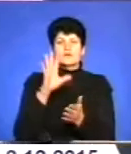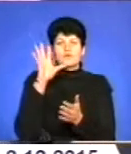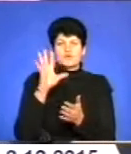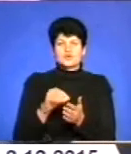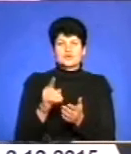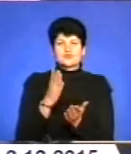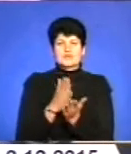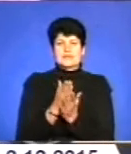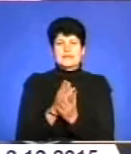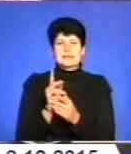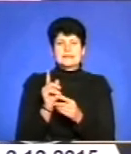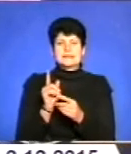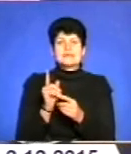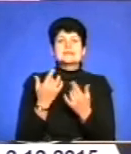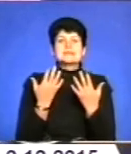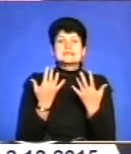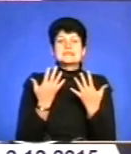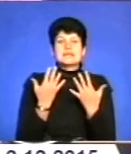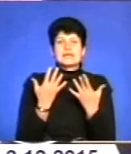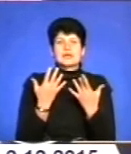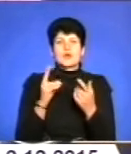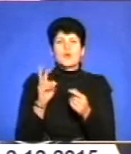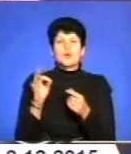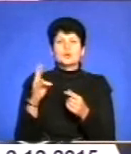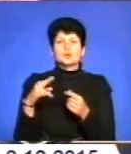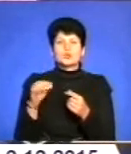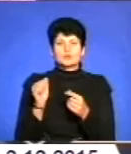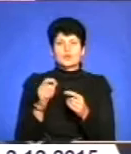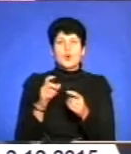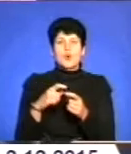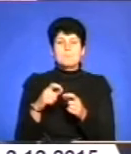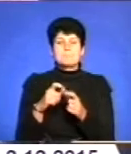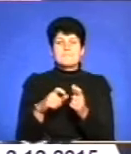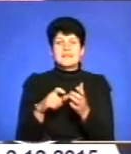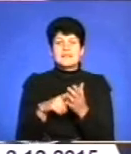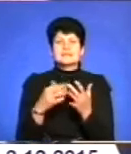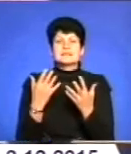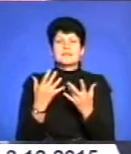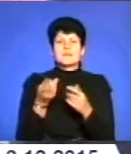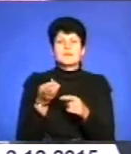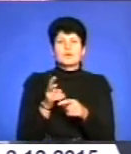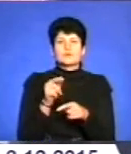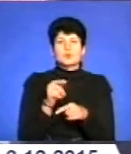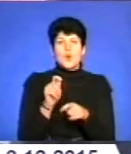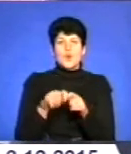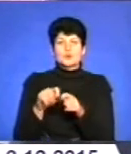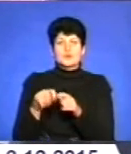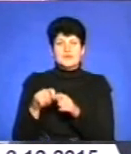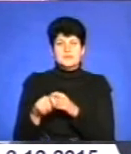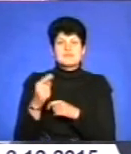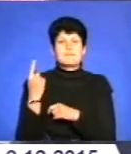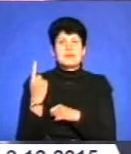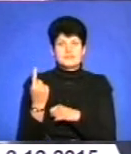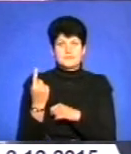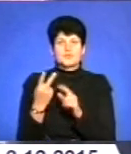лінії, починаючи від того, скільки кондуктор обілетив, завершуючи тим, скільки раз до нього приходив контролер. Це перше.